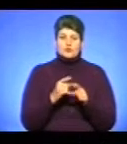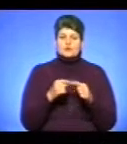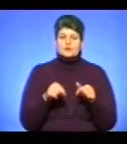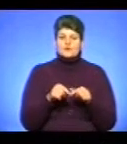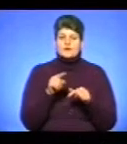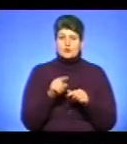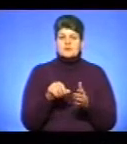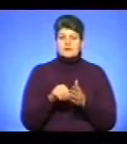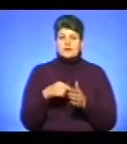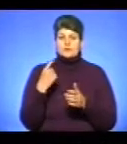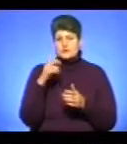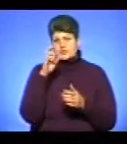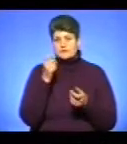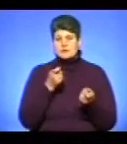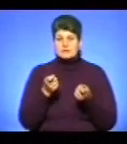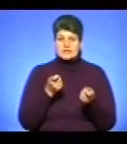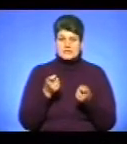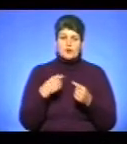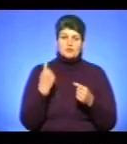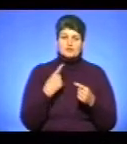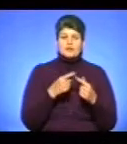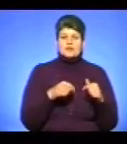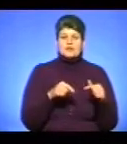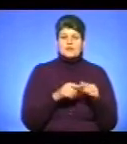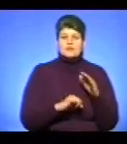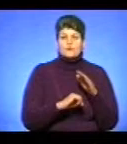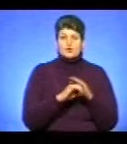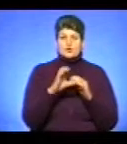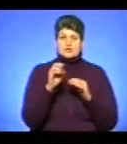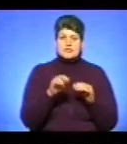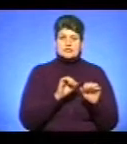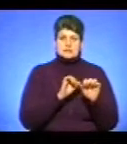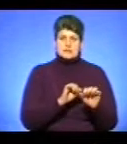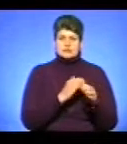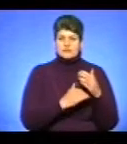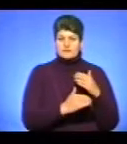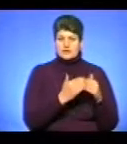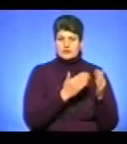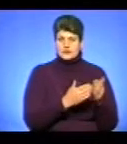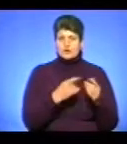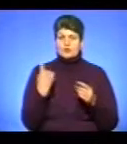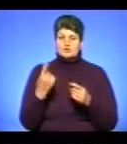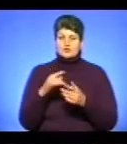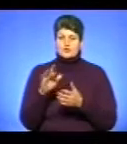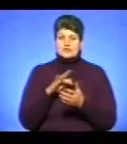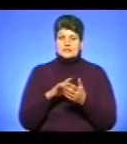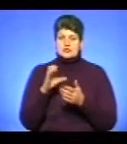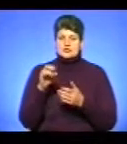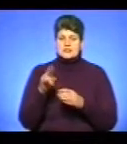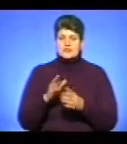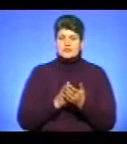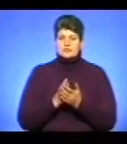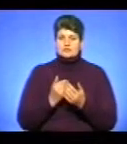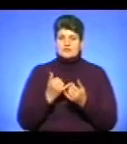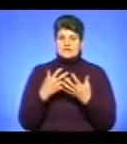представники обласної державної адміністрації, обласного відділення фонду соціального захисту інвалідів, обласного центру соціальних служб для